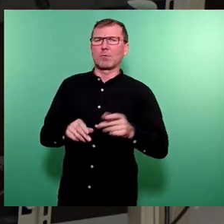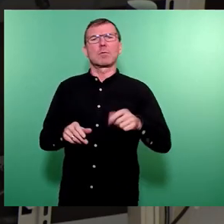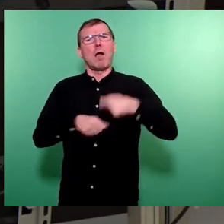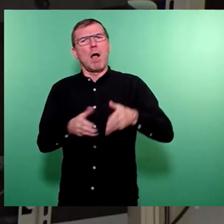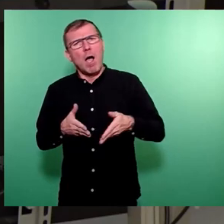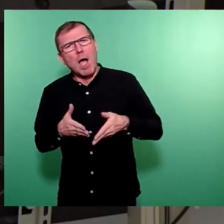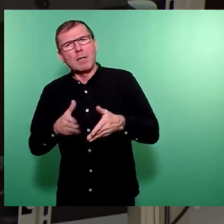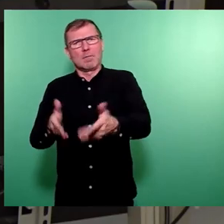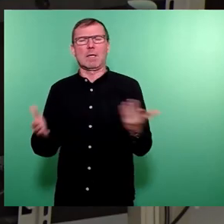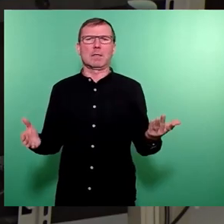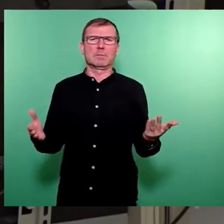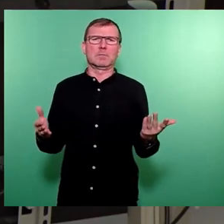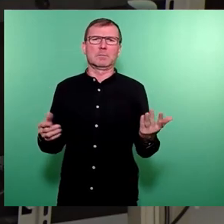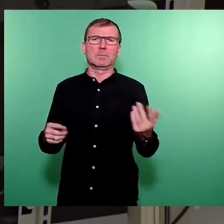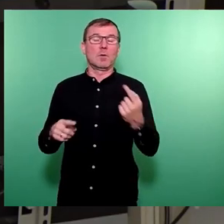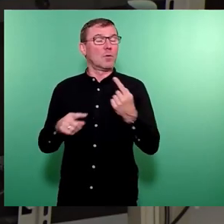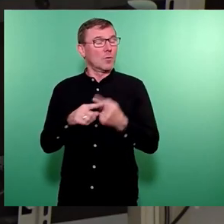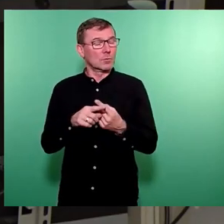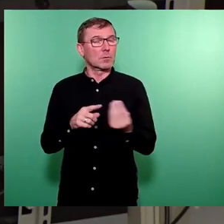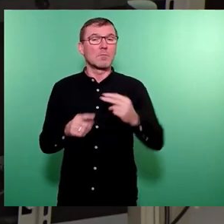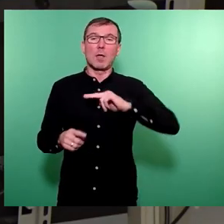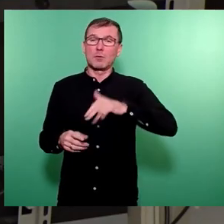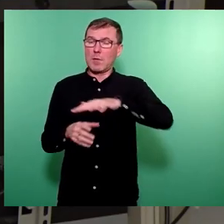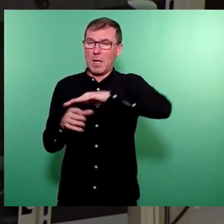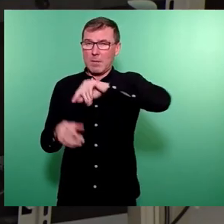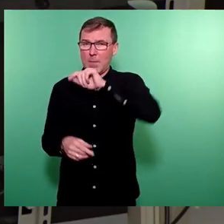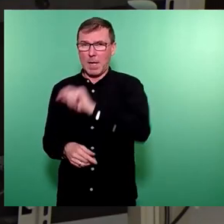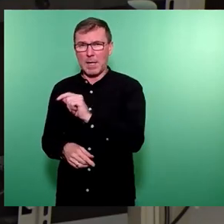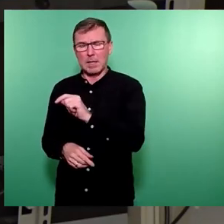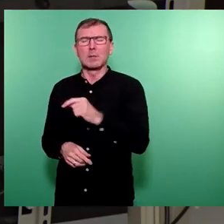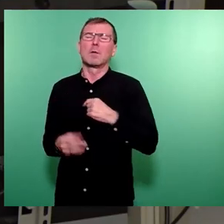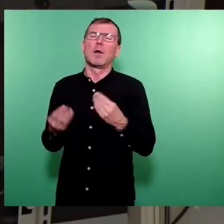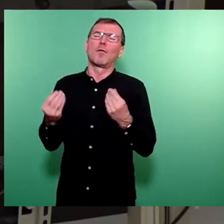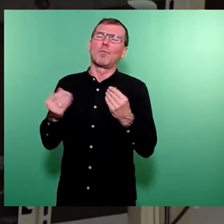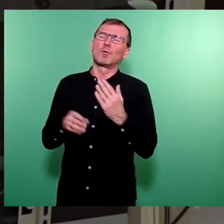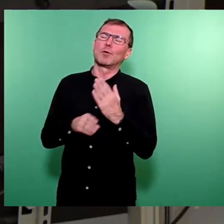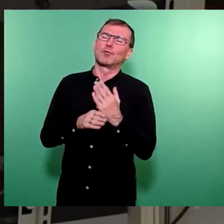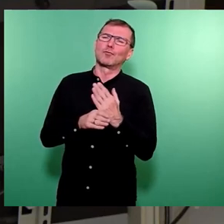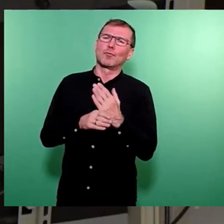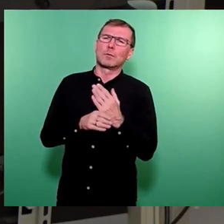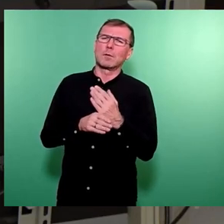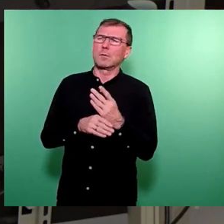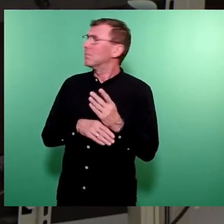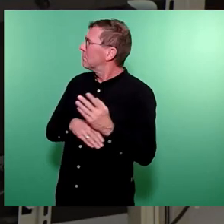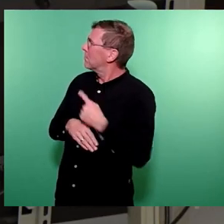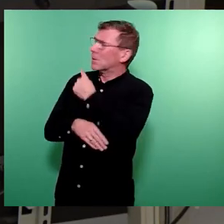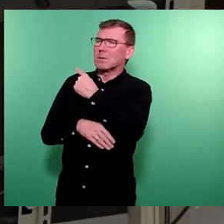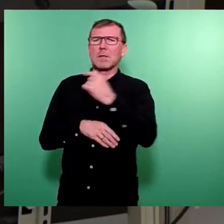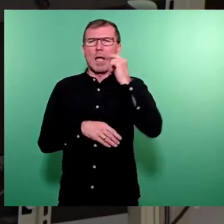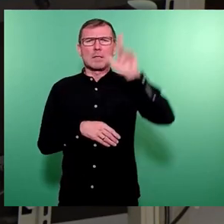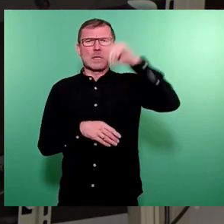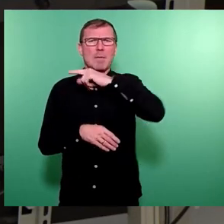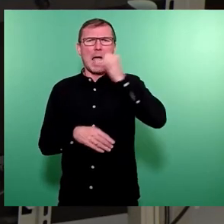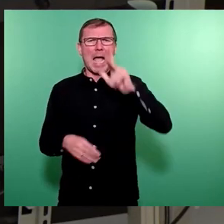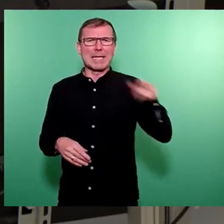Und im Sozialbereich, da vermute ich schon, weil Kilo Kießling hat sich ja auch gemeldet, der